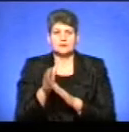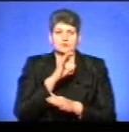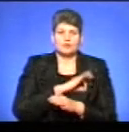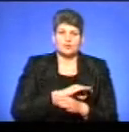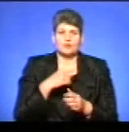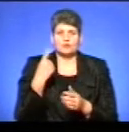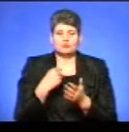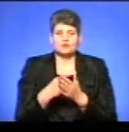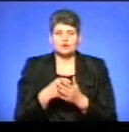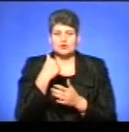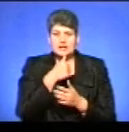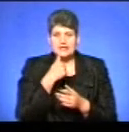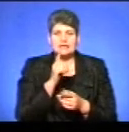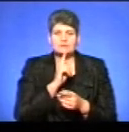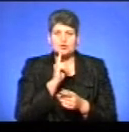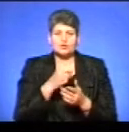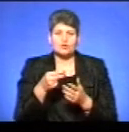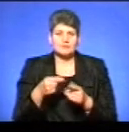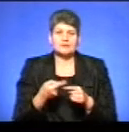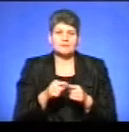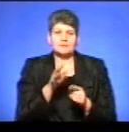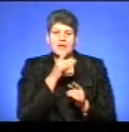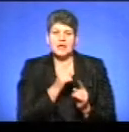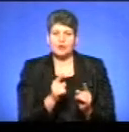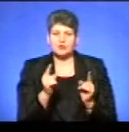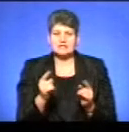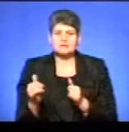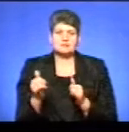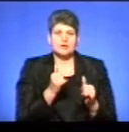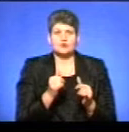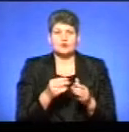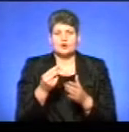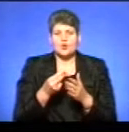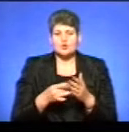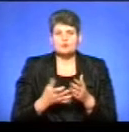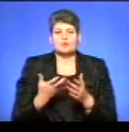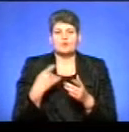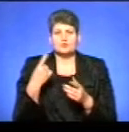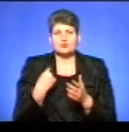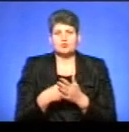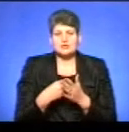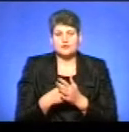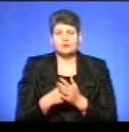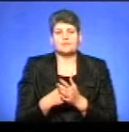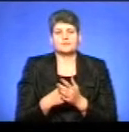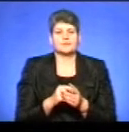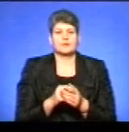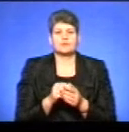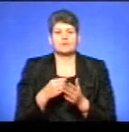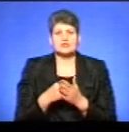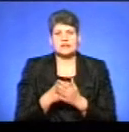бюджету на рік і тимчасовий розпис на відповідний період. Забезпечує відповідність розпис обласного бюджету встановленим бюджетним